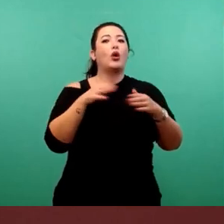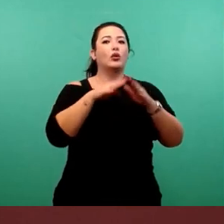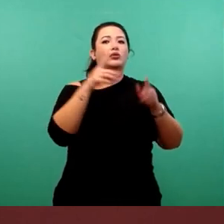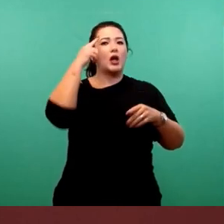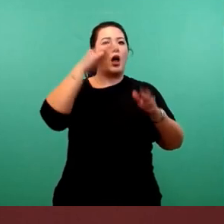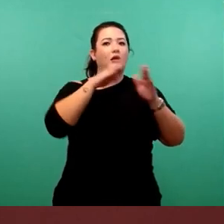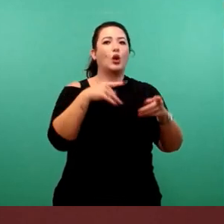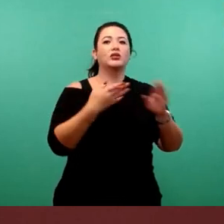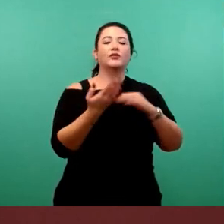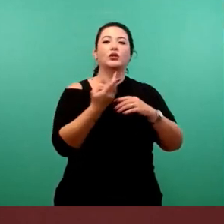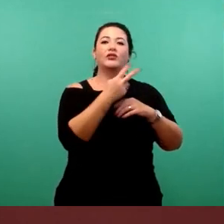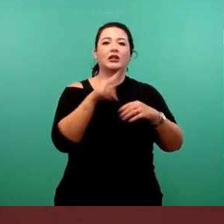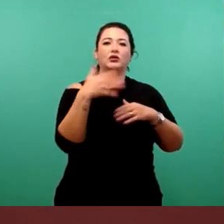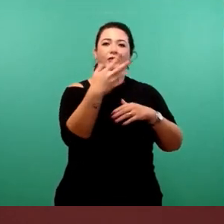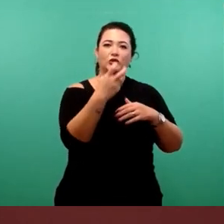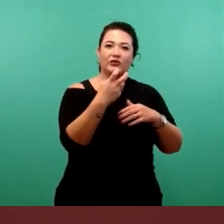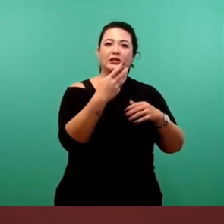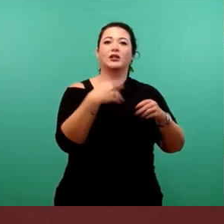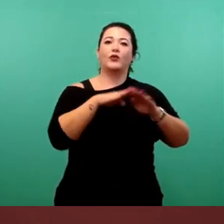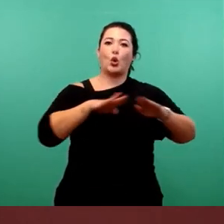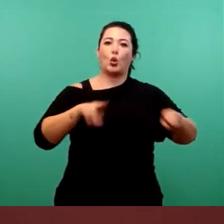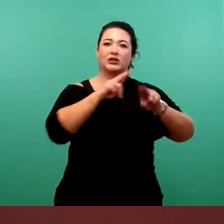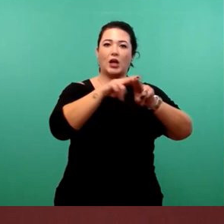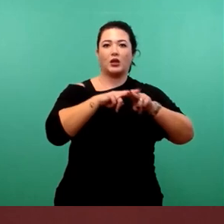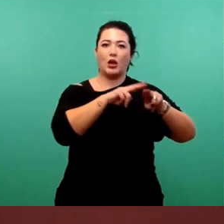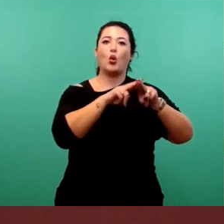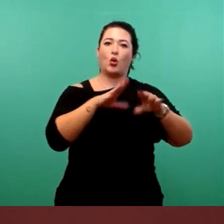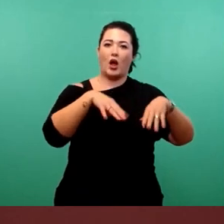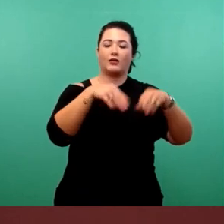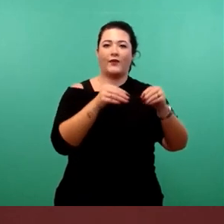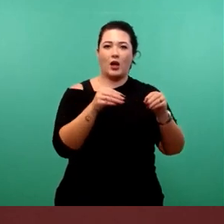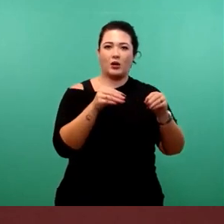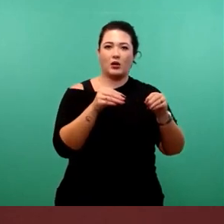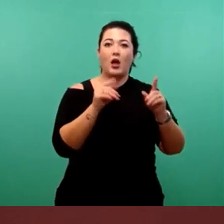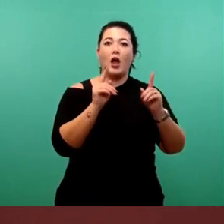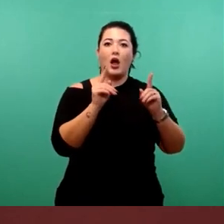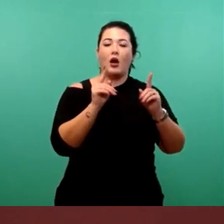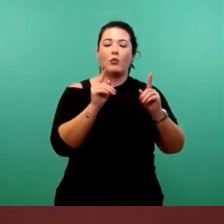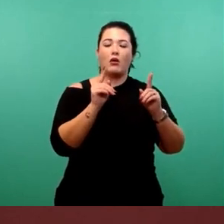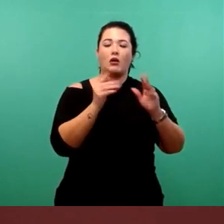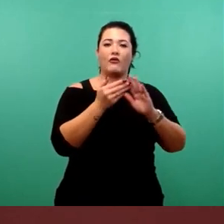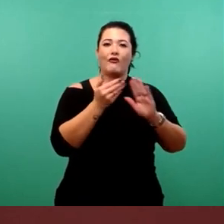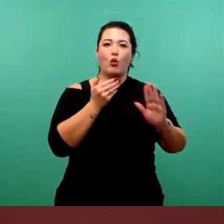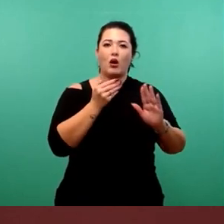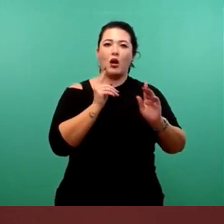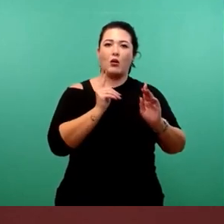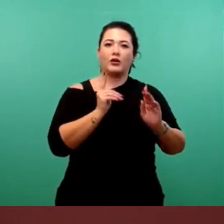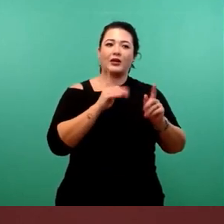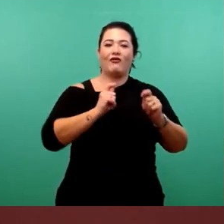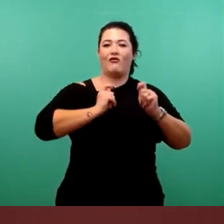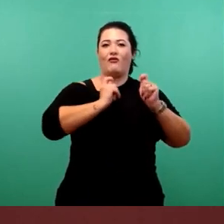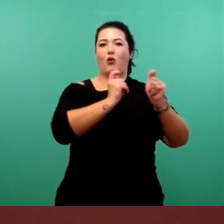in die grundhafte Sanierung zu bringen. Entsprechend muss vorher die Vorlage natürlich